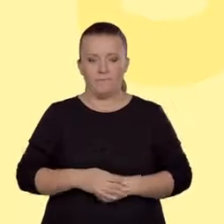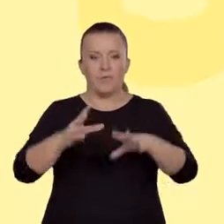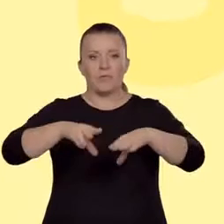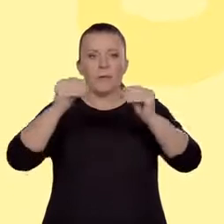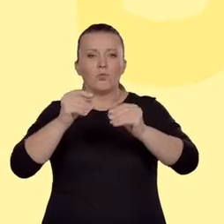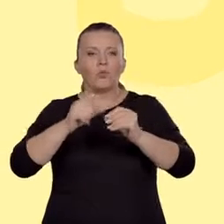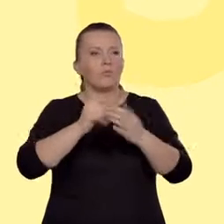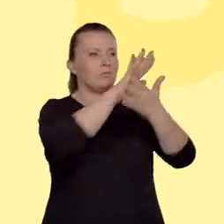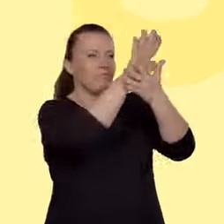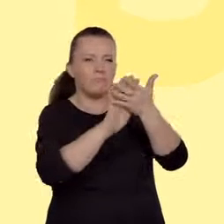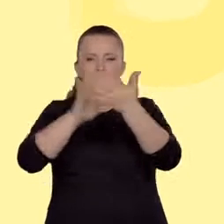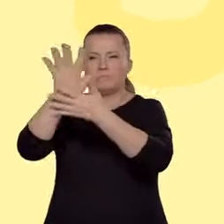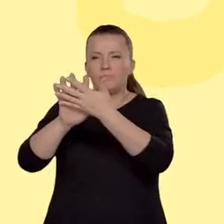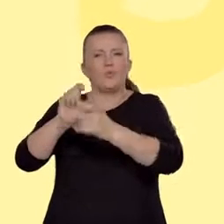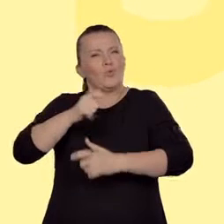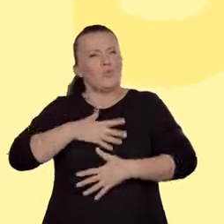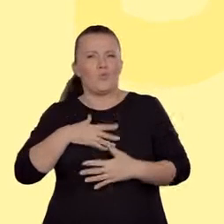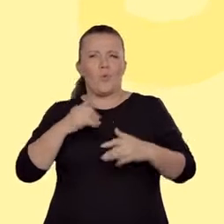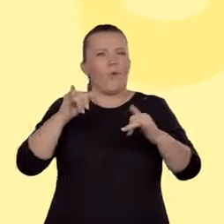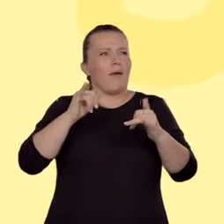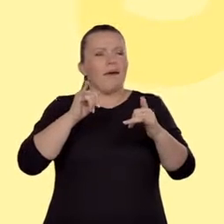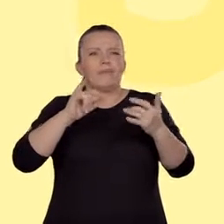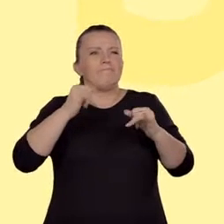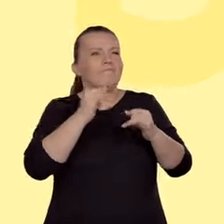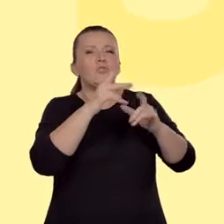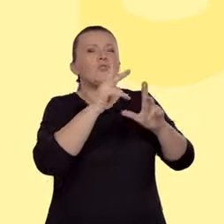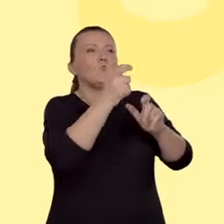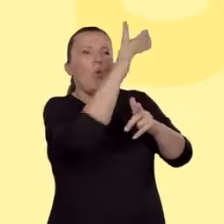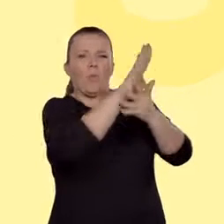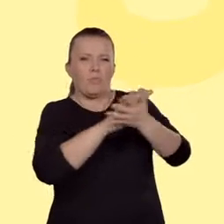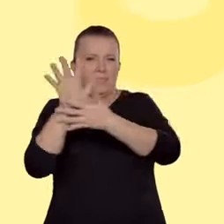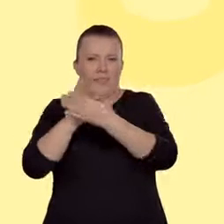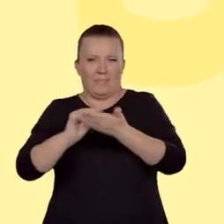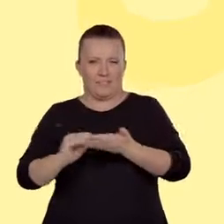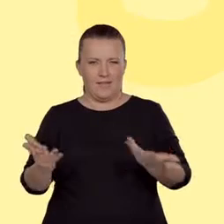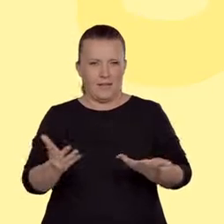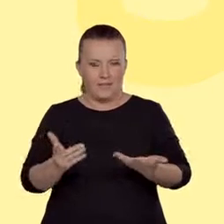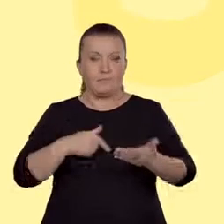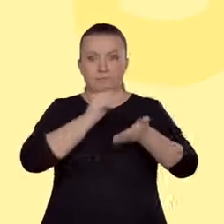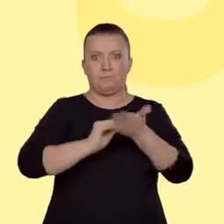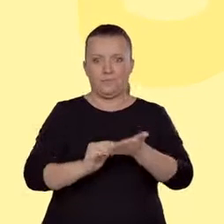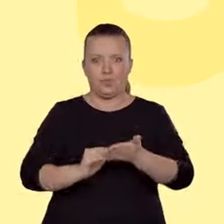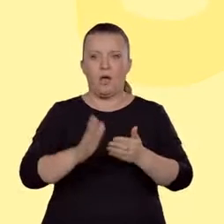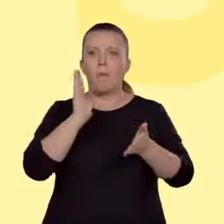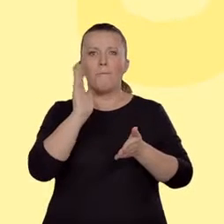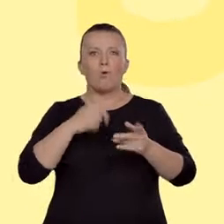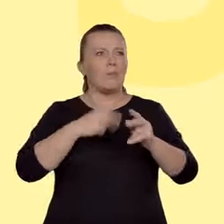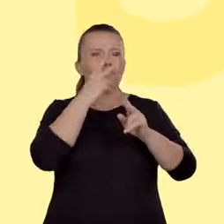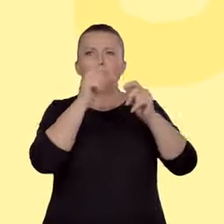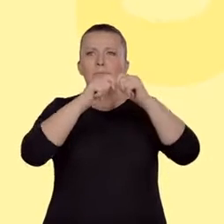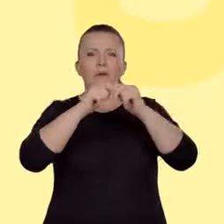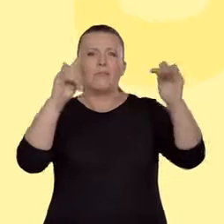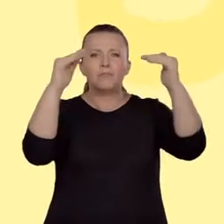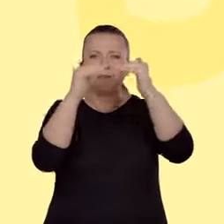interpretacji każdego utworu, czyli odpowiedzi na pytanie, o czym każdy z nich jest. Następnie przechodzimy do znalezienia płaszczyzn porównania.